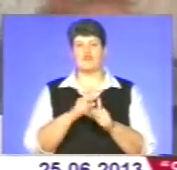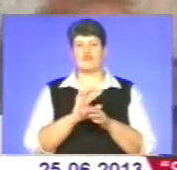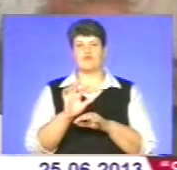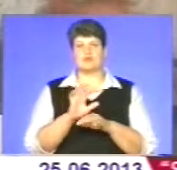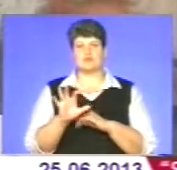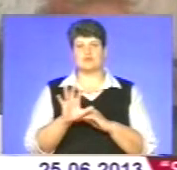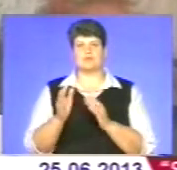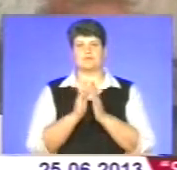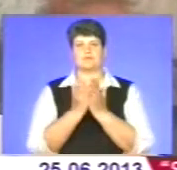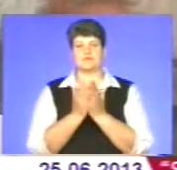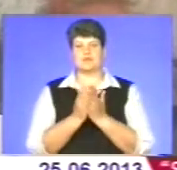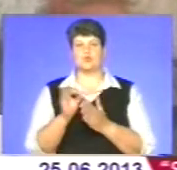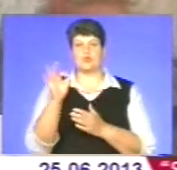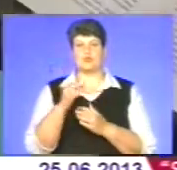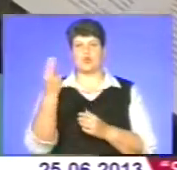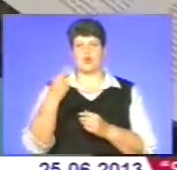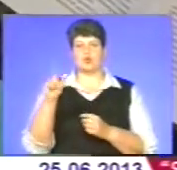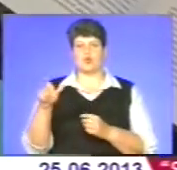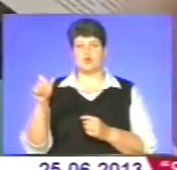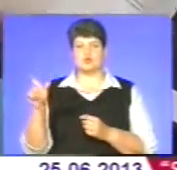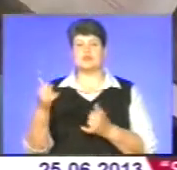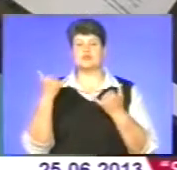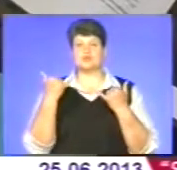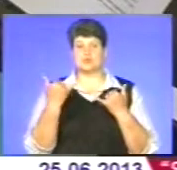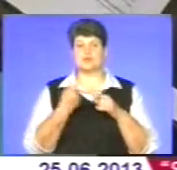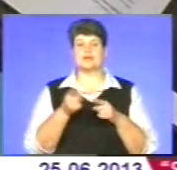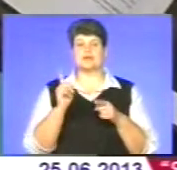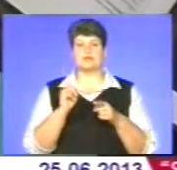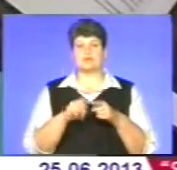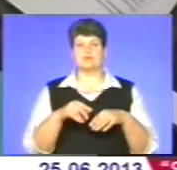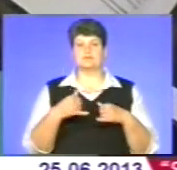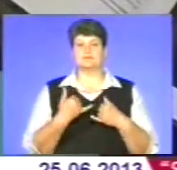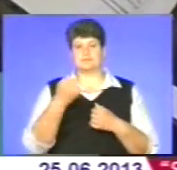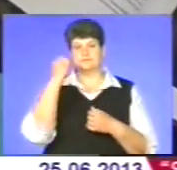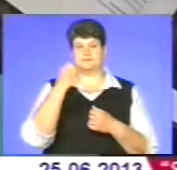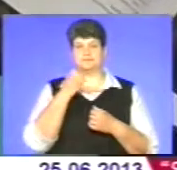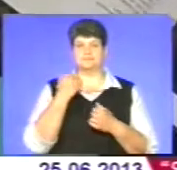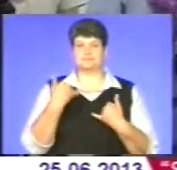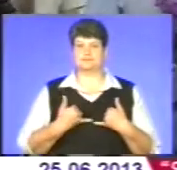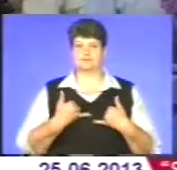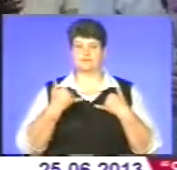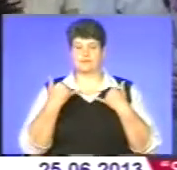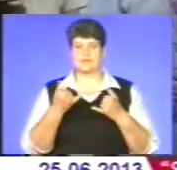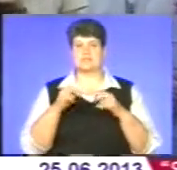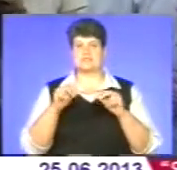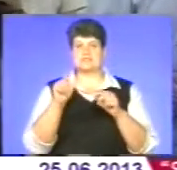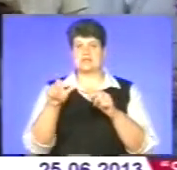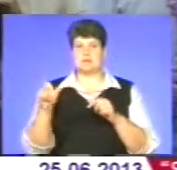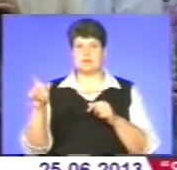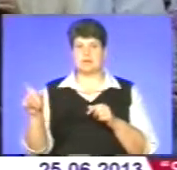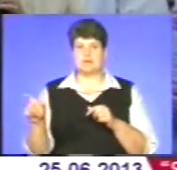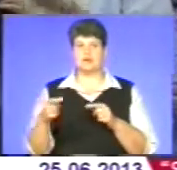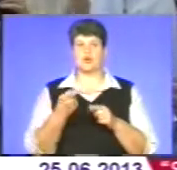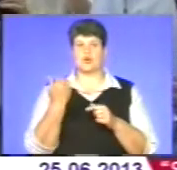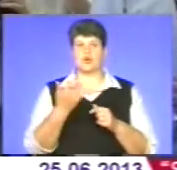біографічну книжку про художника. Нині ж данину митцю складають його товариші і земляки. Адже, де б не був художник, його